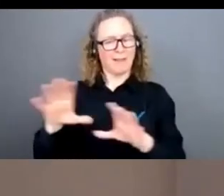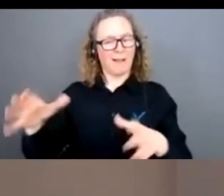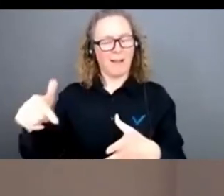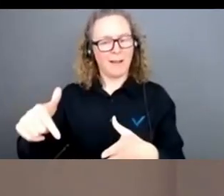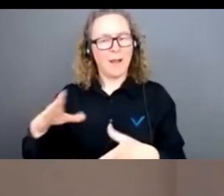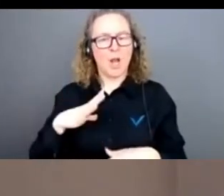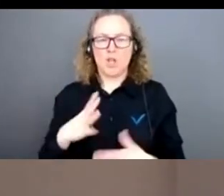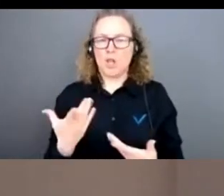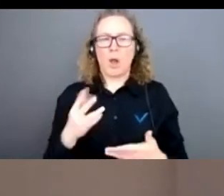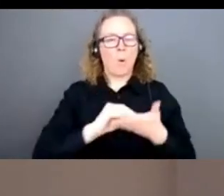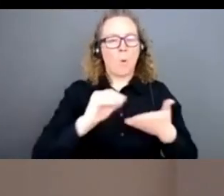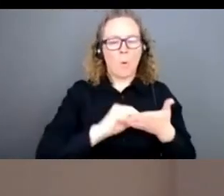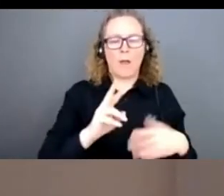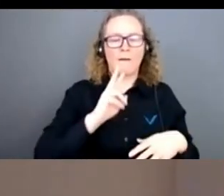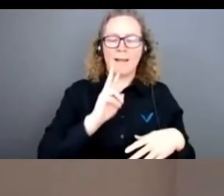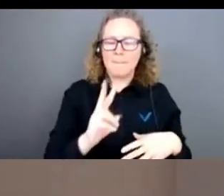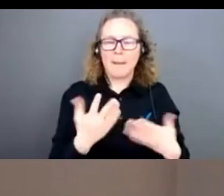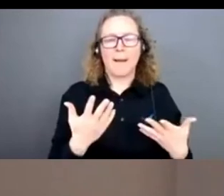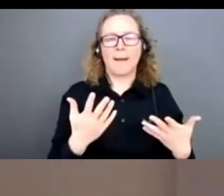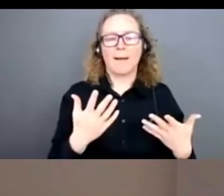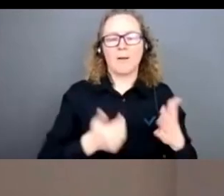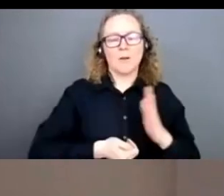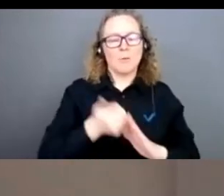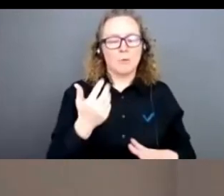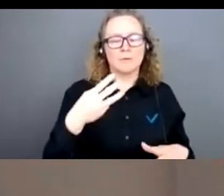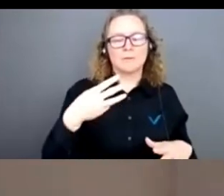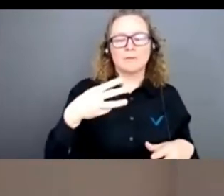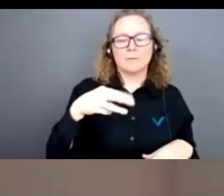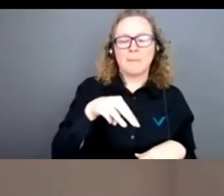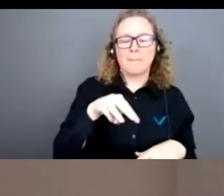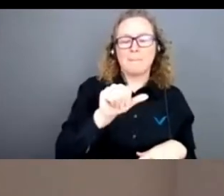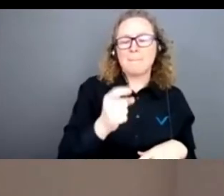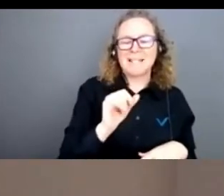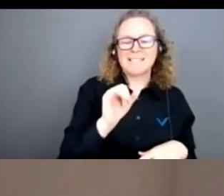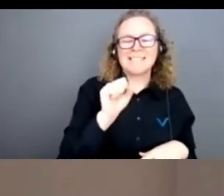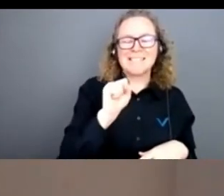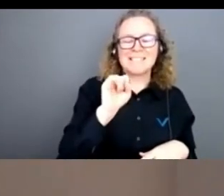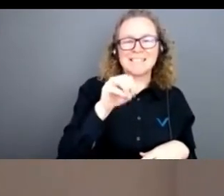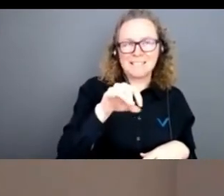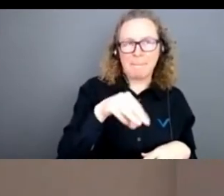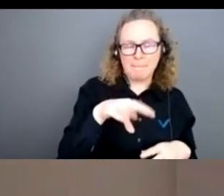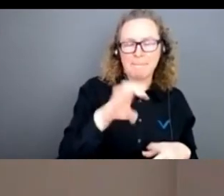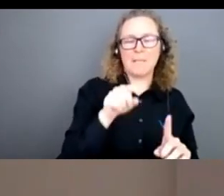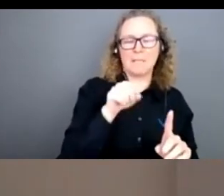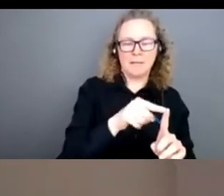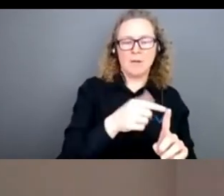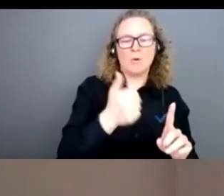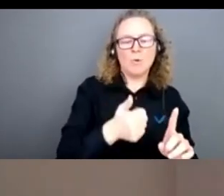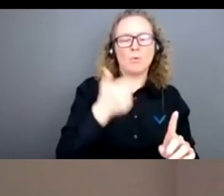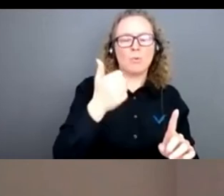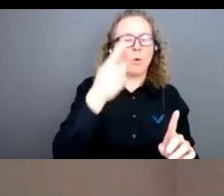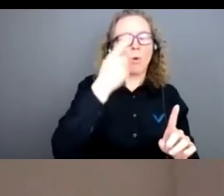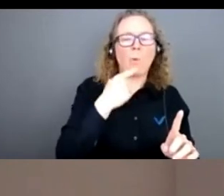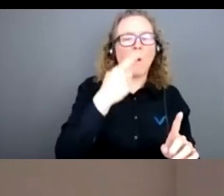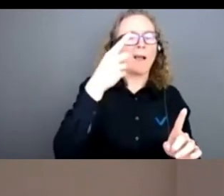marxistes, matérialistes ou athées, puis des auteurs qui font reposer leur engagement pour les animaux sur des valeurs chrétiennes, musulmanes,